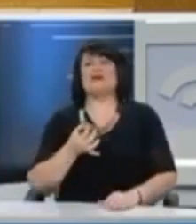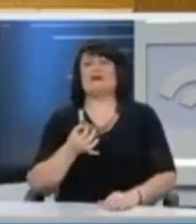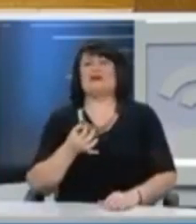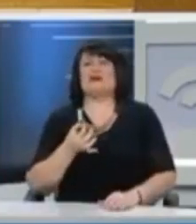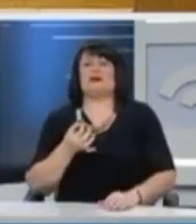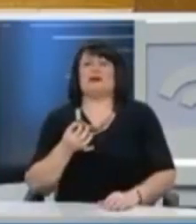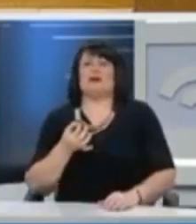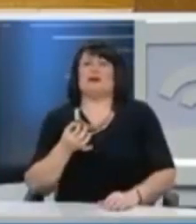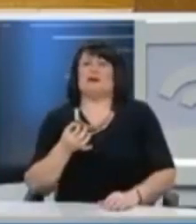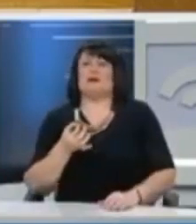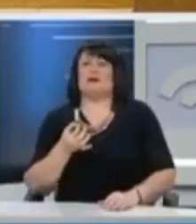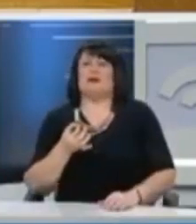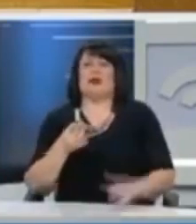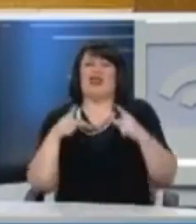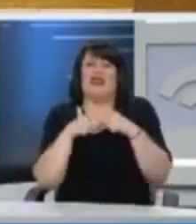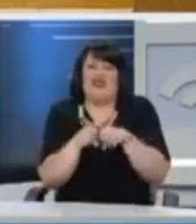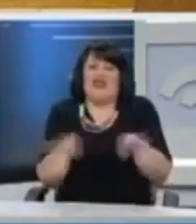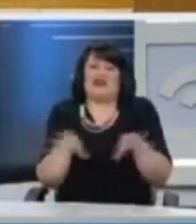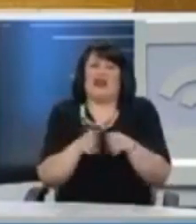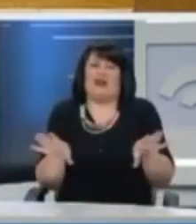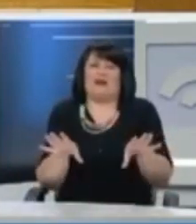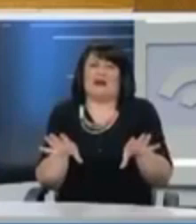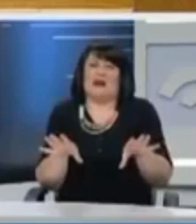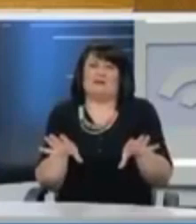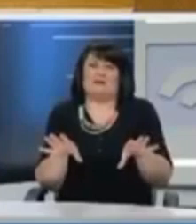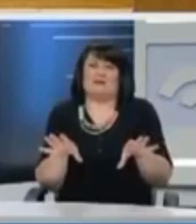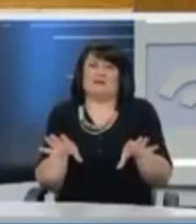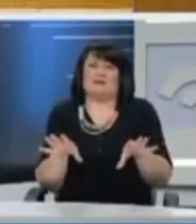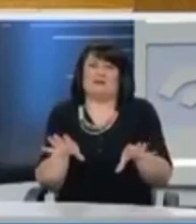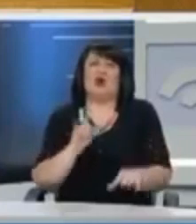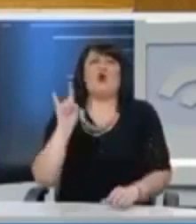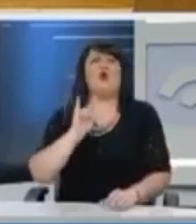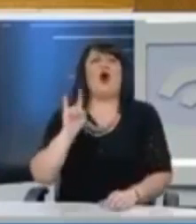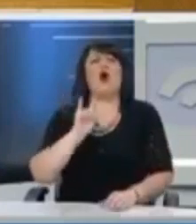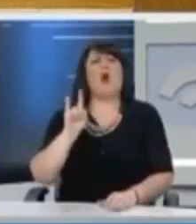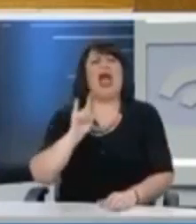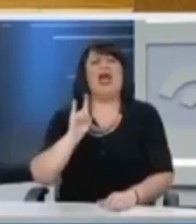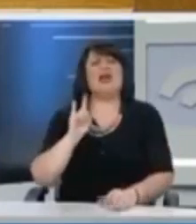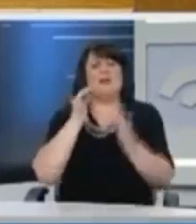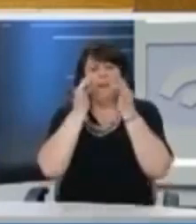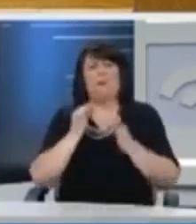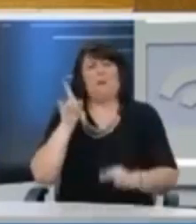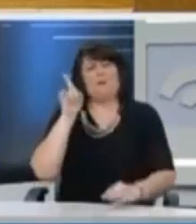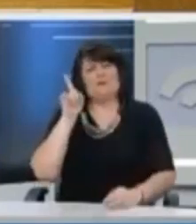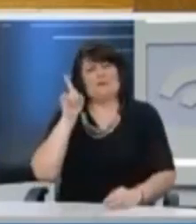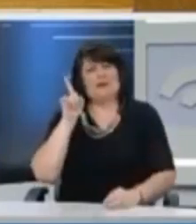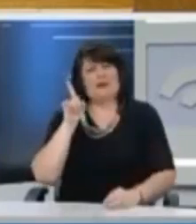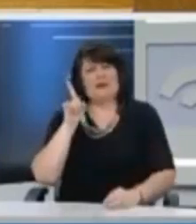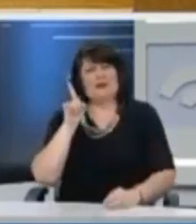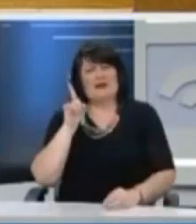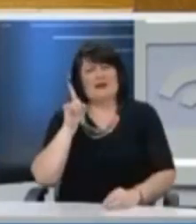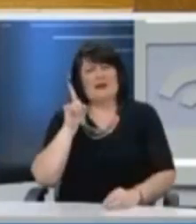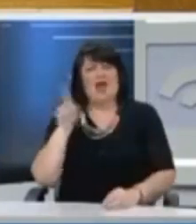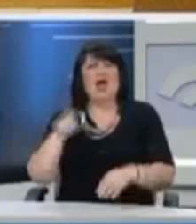5G. Δίκτυα. Ποια είναι η θέση σε διατύχο Huawei. Η Huawei αυτή τη στιγμή αποτελεί το κέντρο